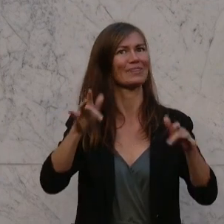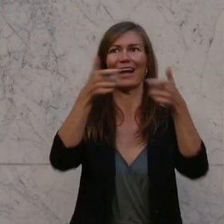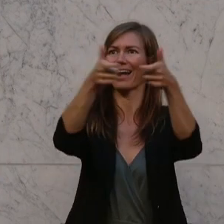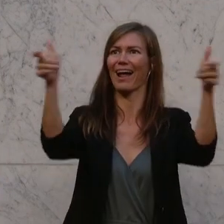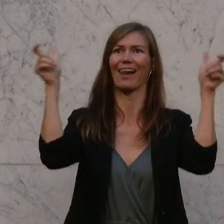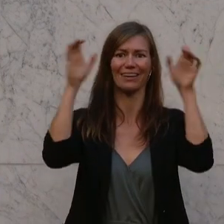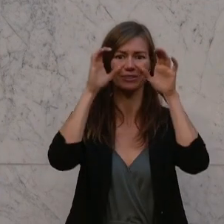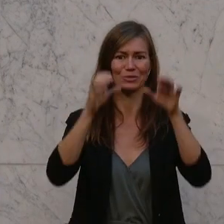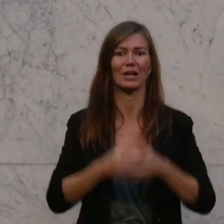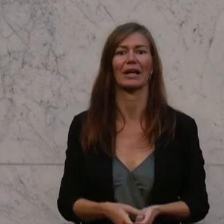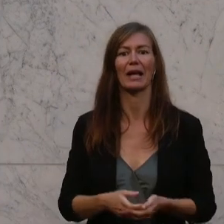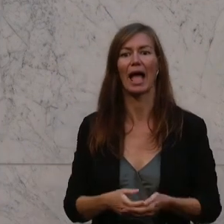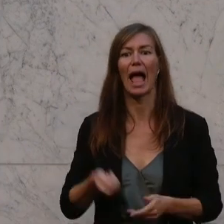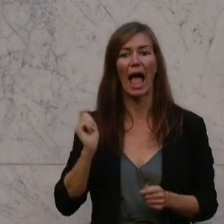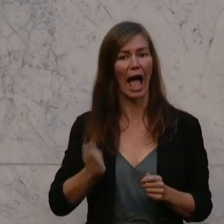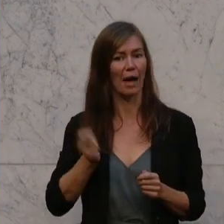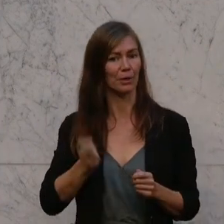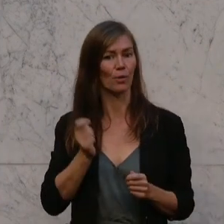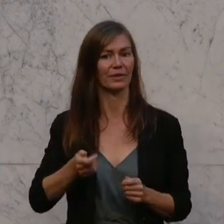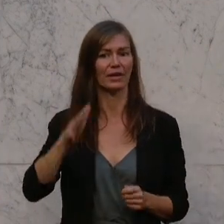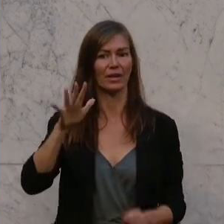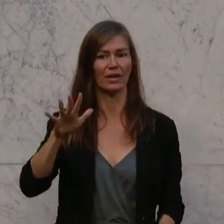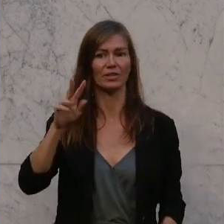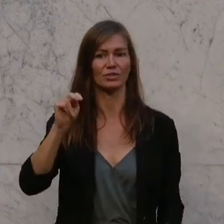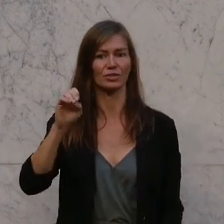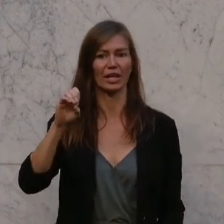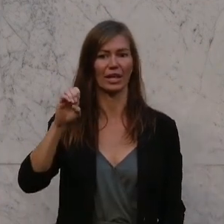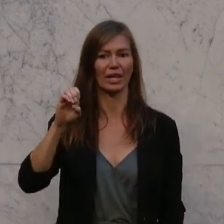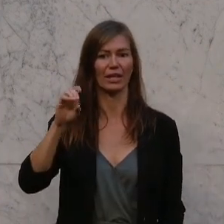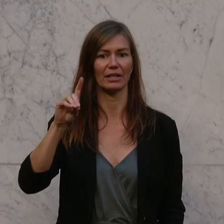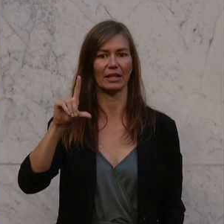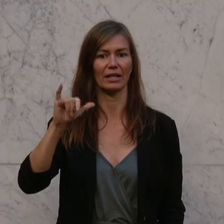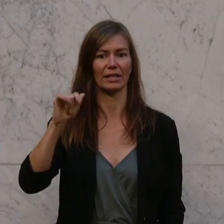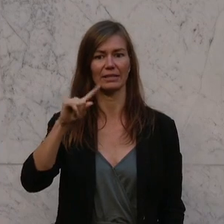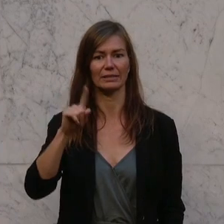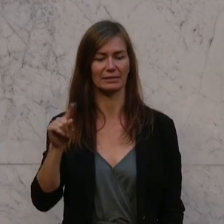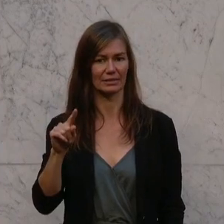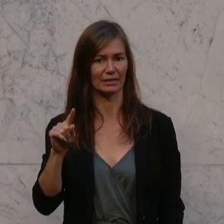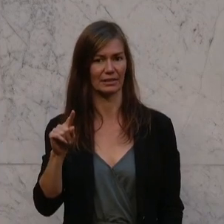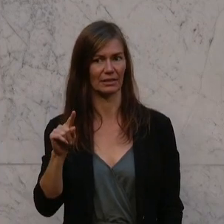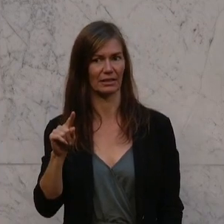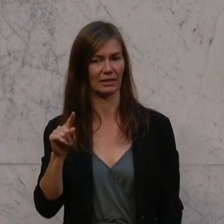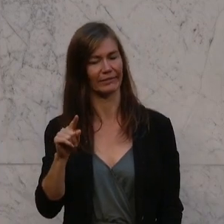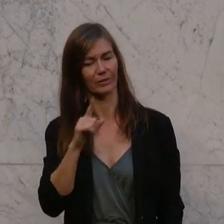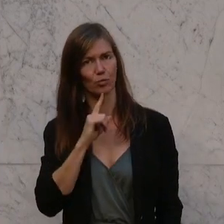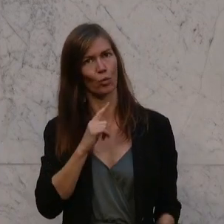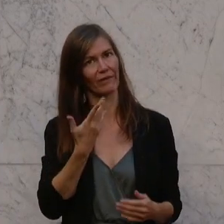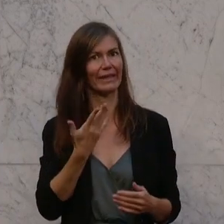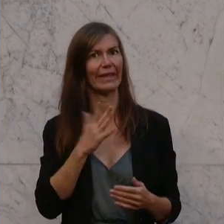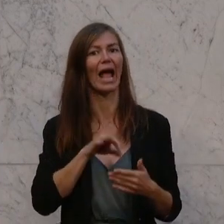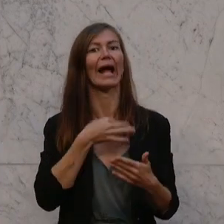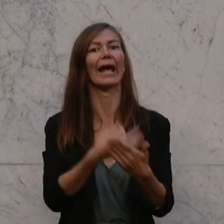FPÖ-Abgeordneter Schnedlitz hat gerade rhetorisch gefragt, wer denn immer dabei sei, wenn es richtig